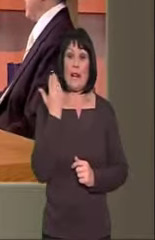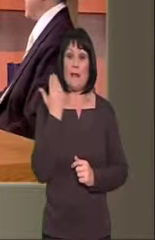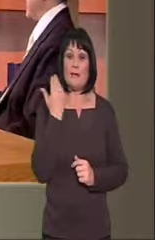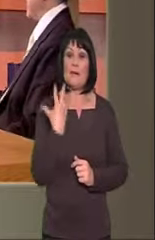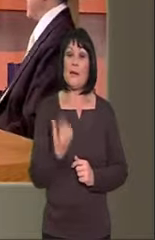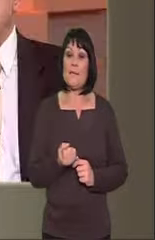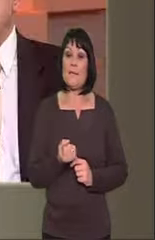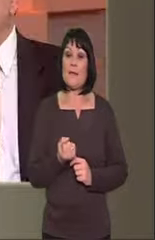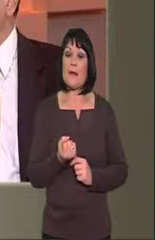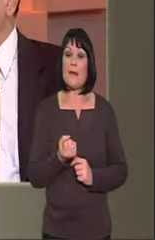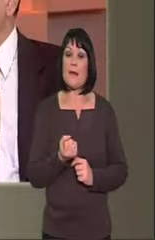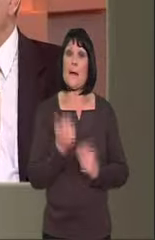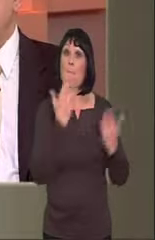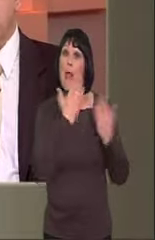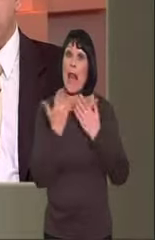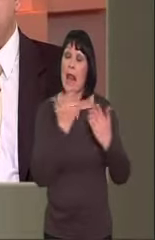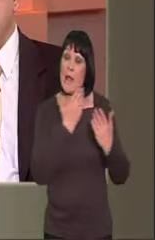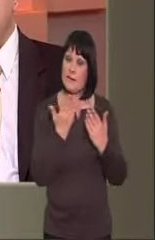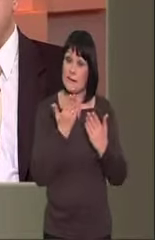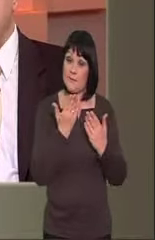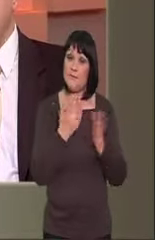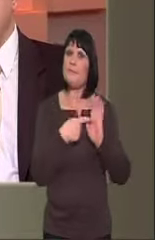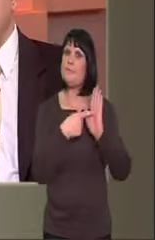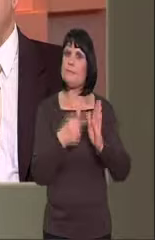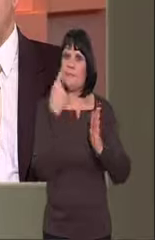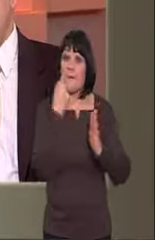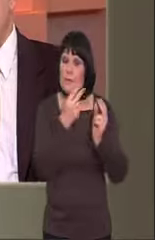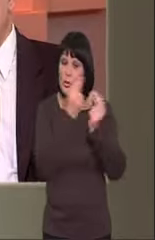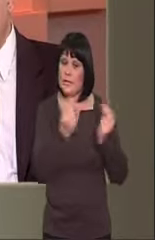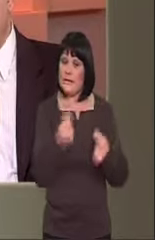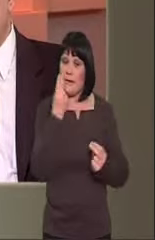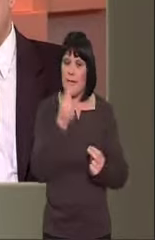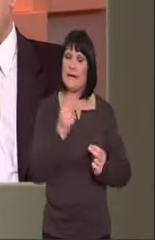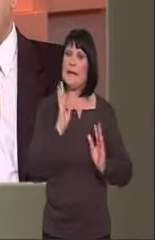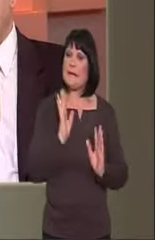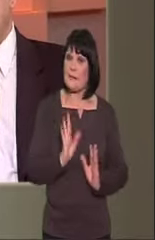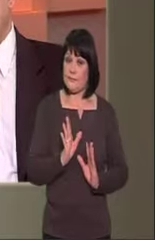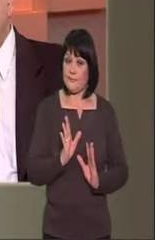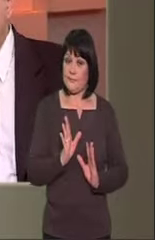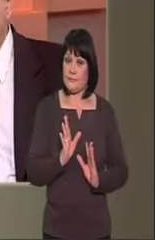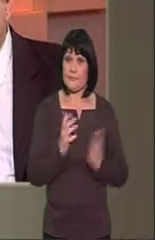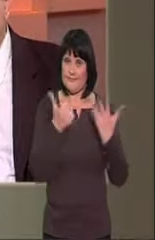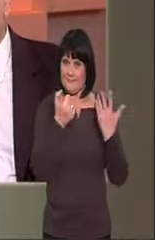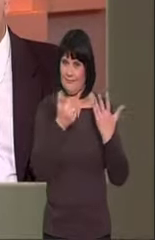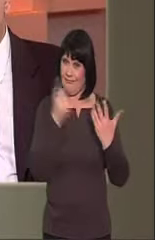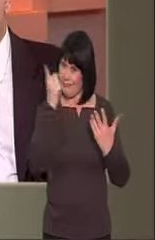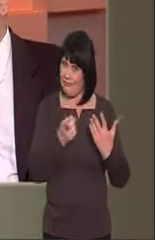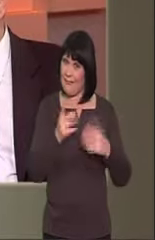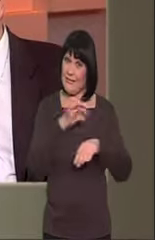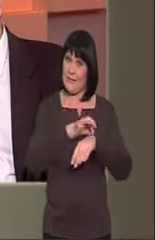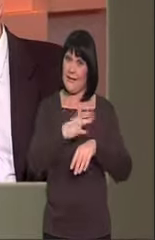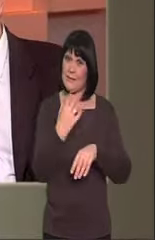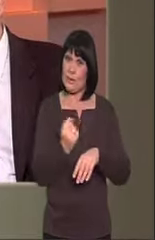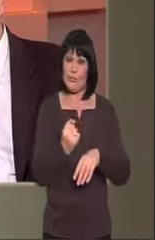μελέτη η οποία έδειξε ούτε λίγο ούτε πολύ ότι το 60% των ασθενών